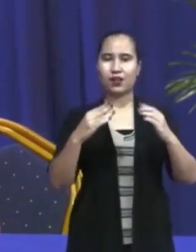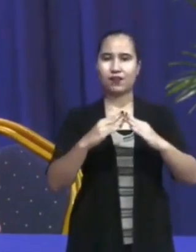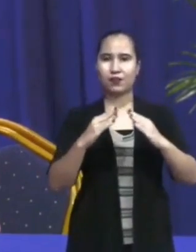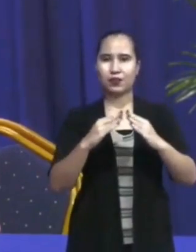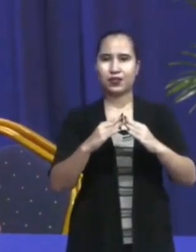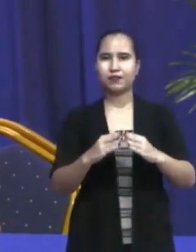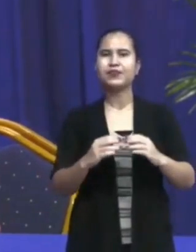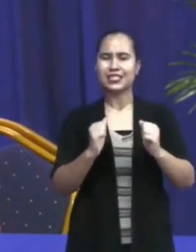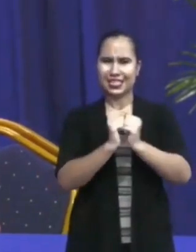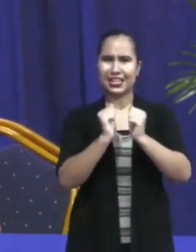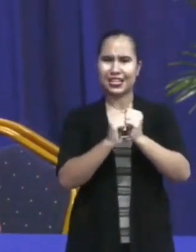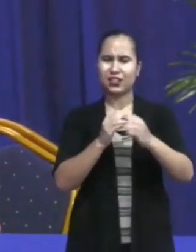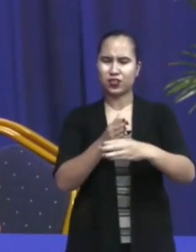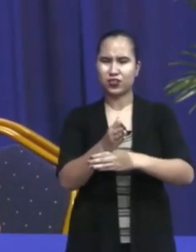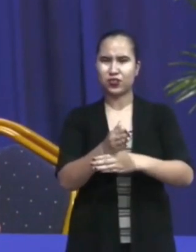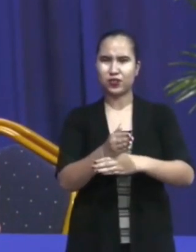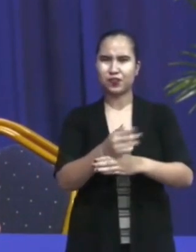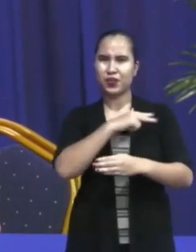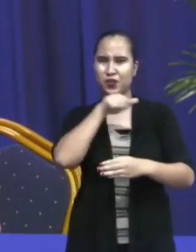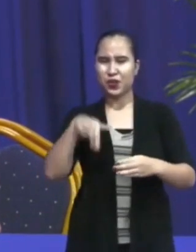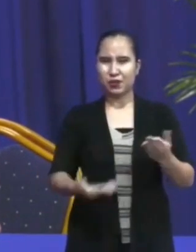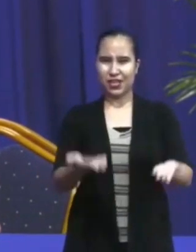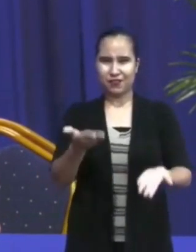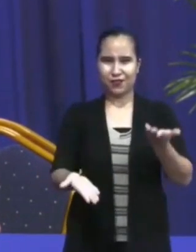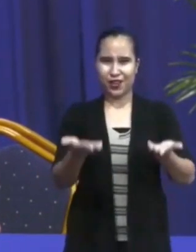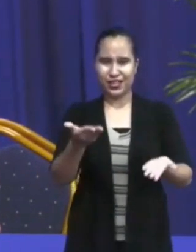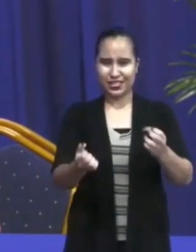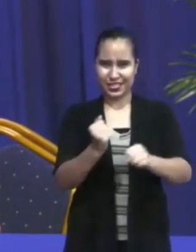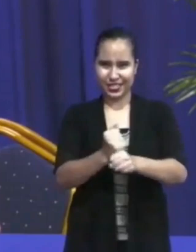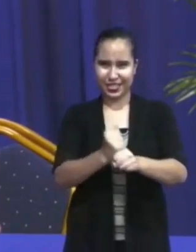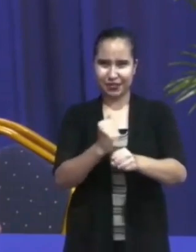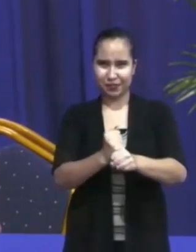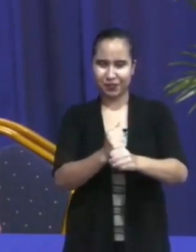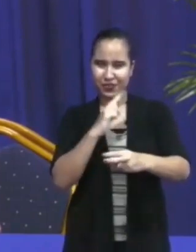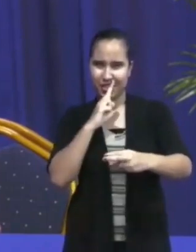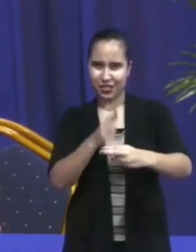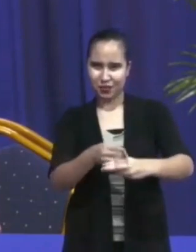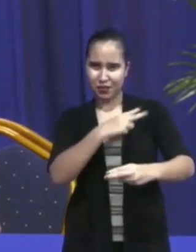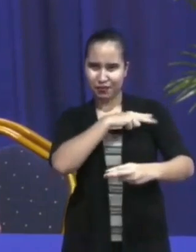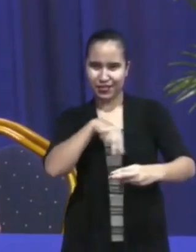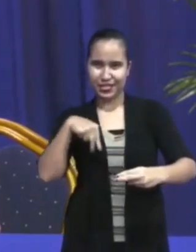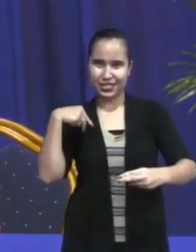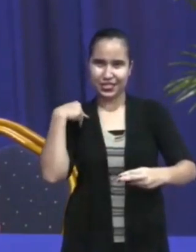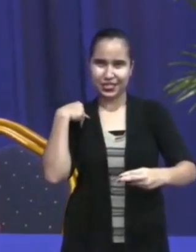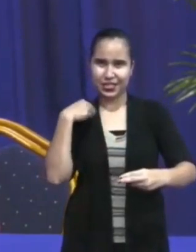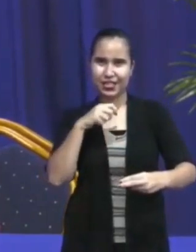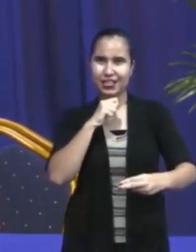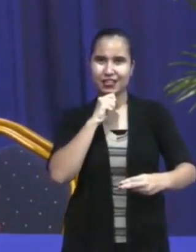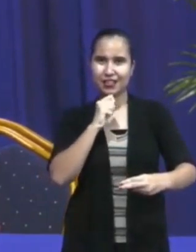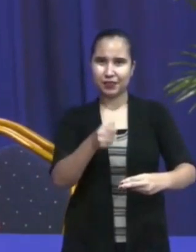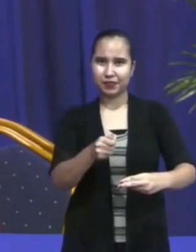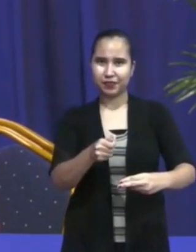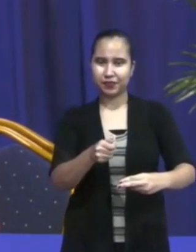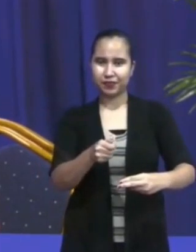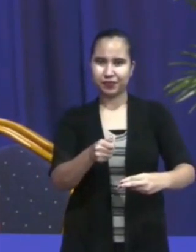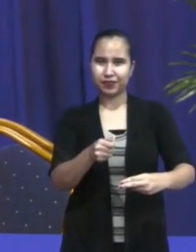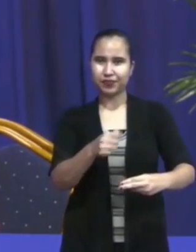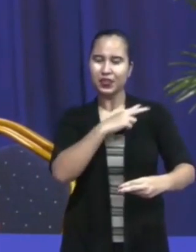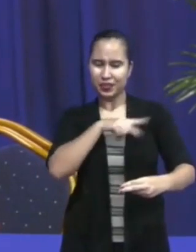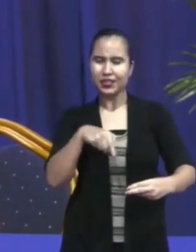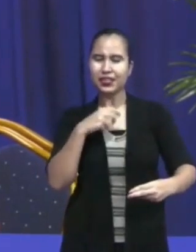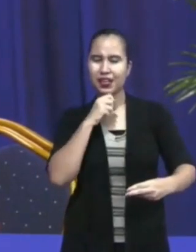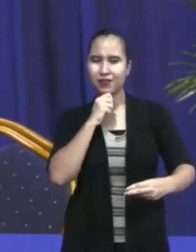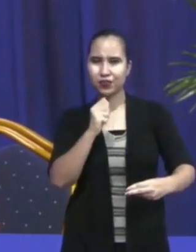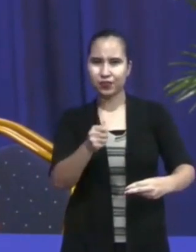En we hebben de evaluatie gepleegd en met een afstemming met de president, dat is een afkondiging dat door de president gedaan is,